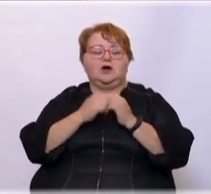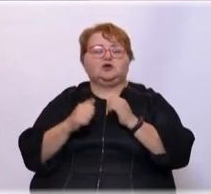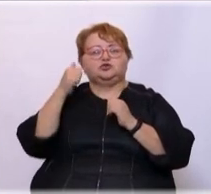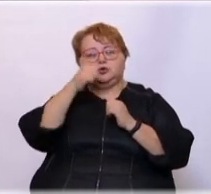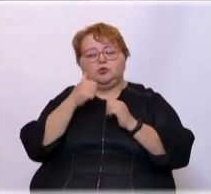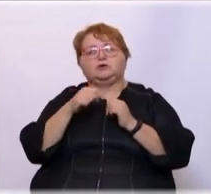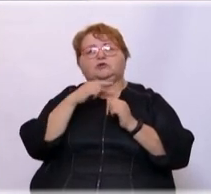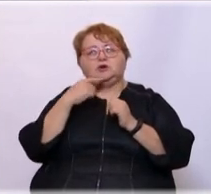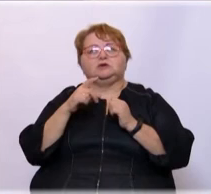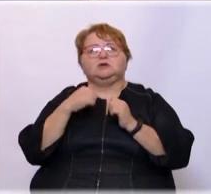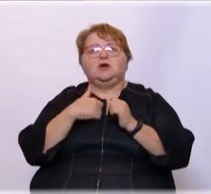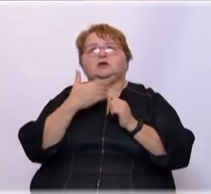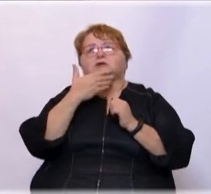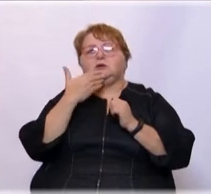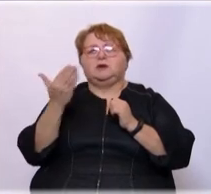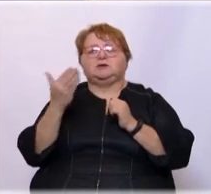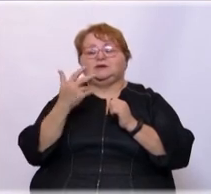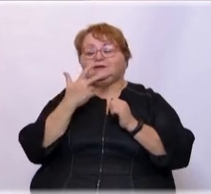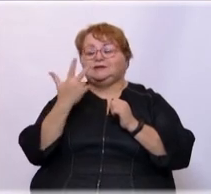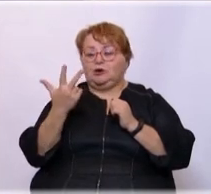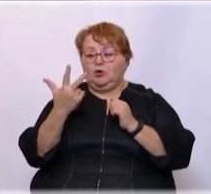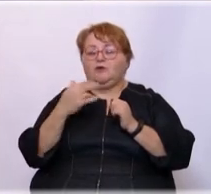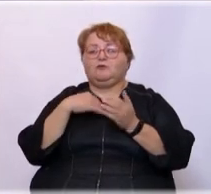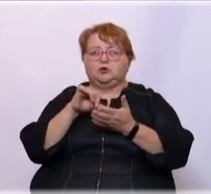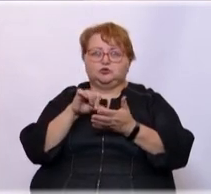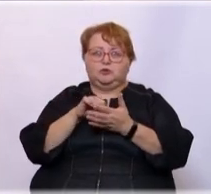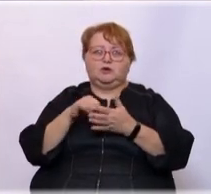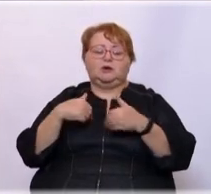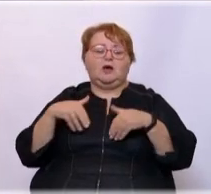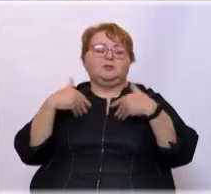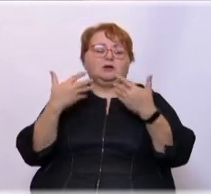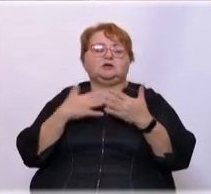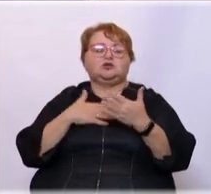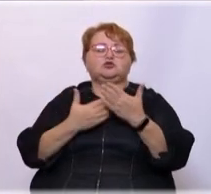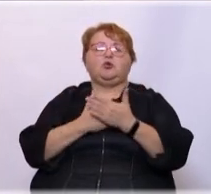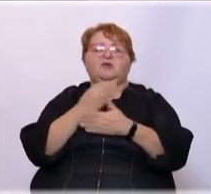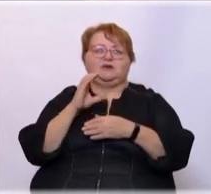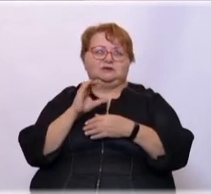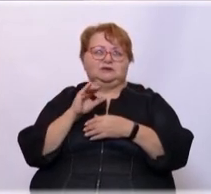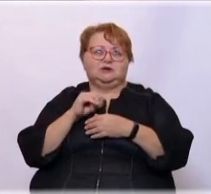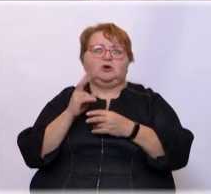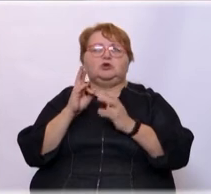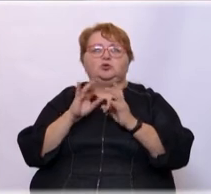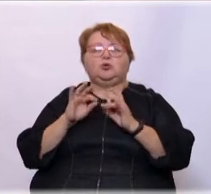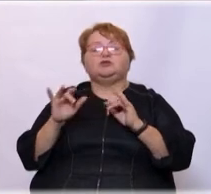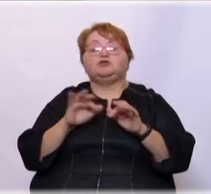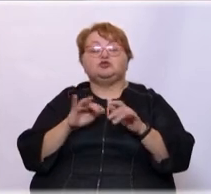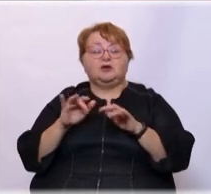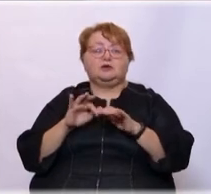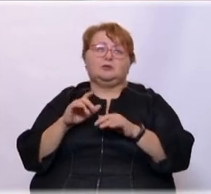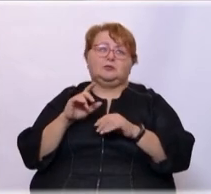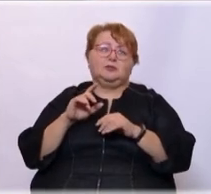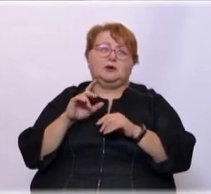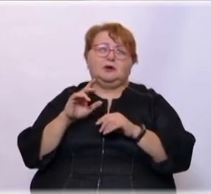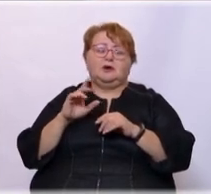Российский… Я на последних трех выступал. Я предлагал вот нашу новую систему эту, да? Но движение… Вы знаете,